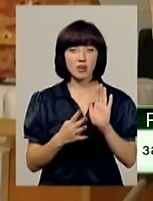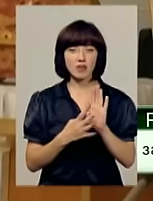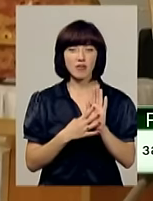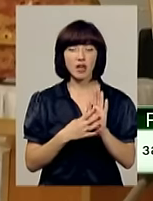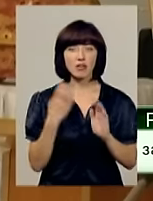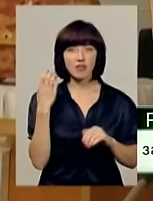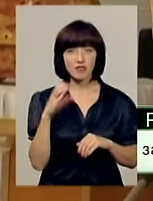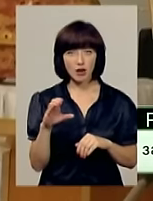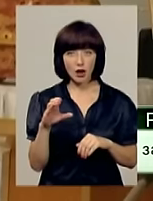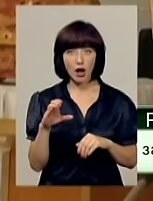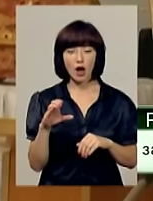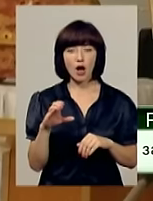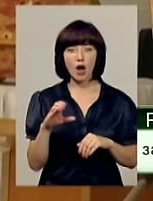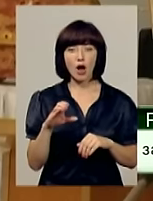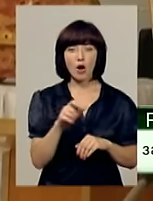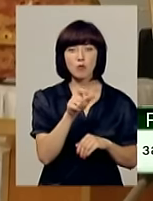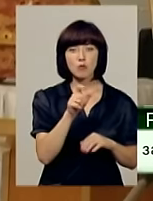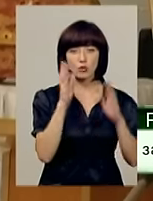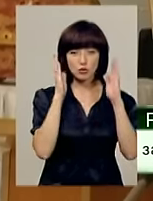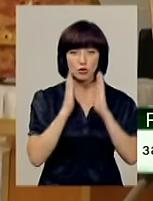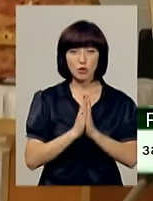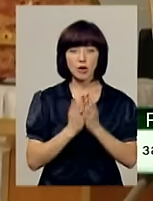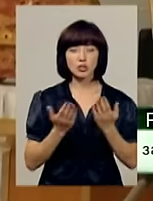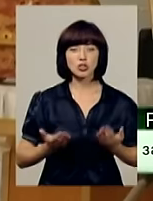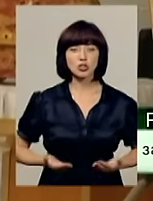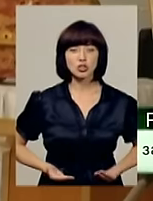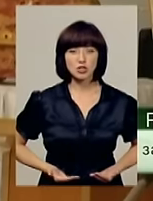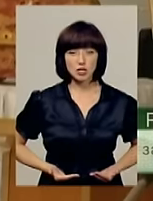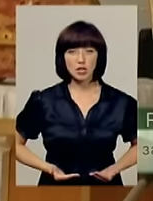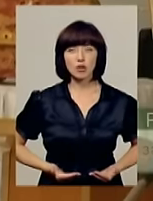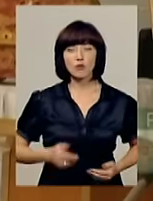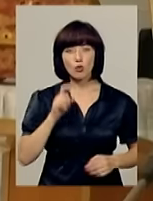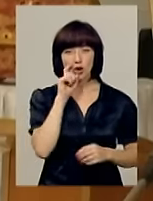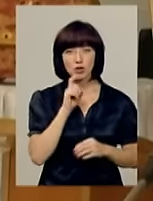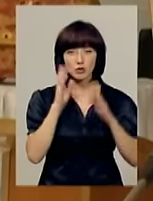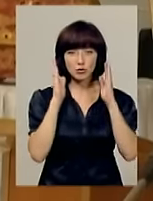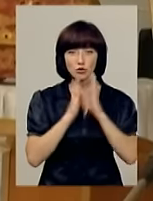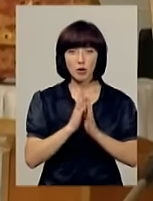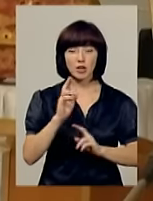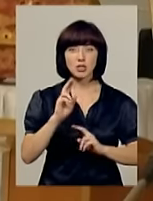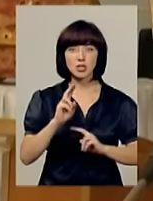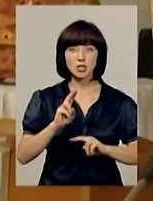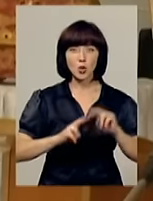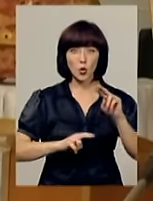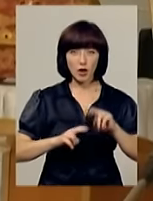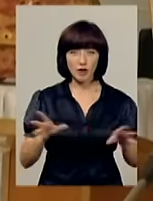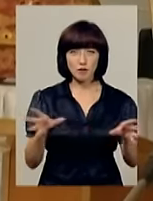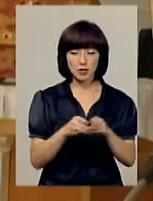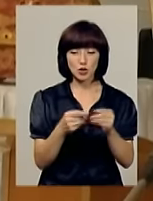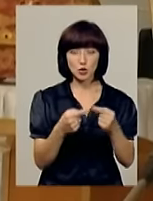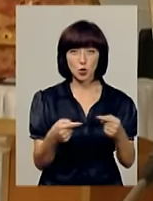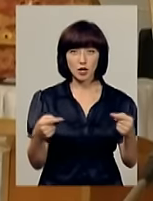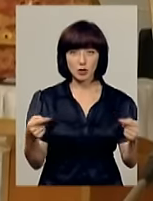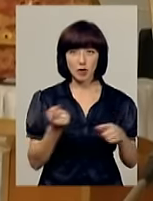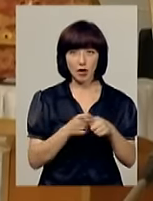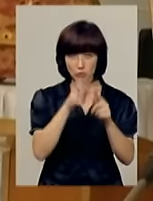Жили в Україні, мусульмане, строили вместе з іншими цю страну, і ми желаємо, щоб